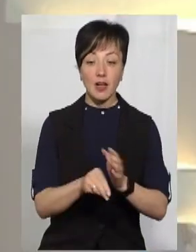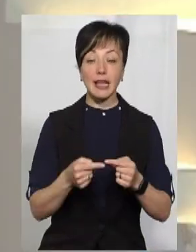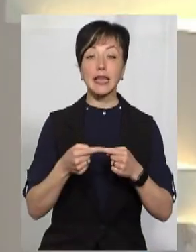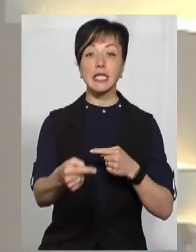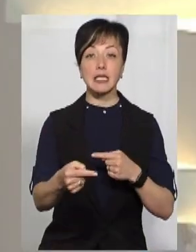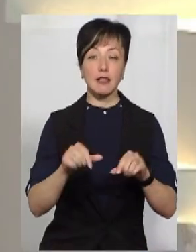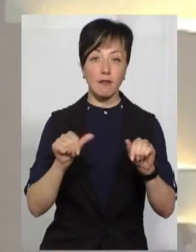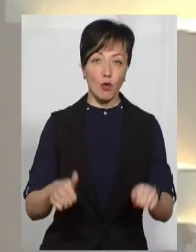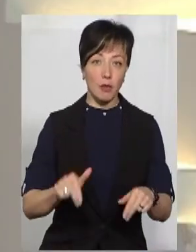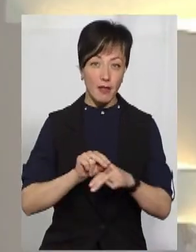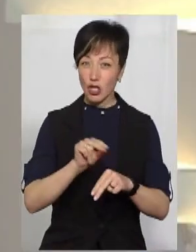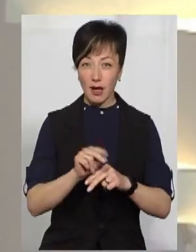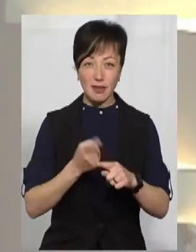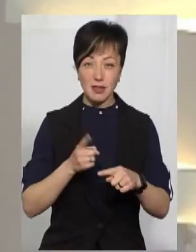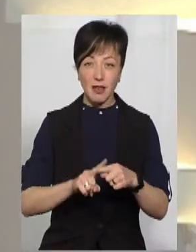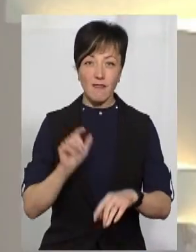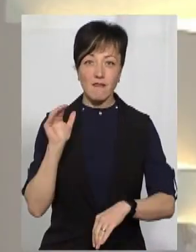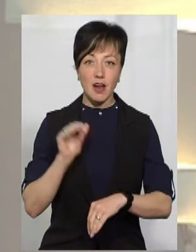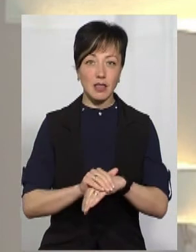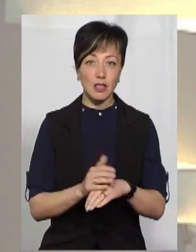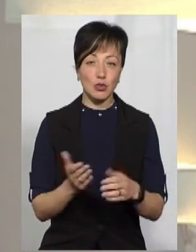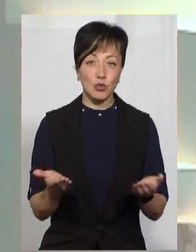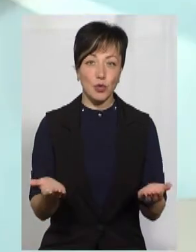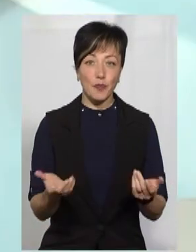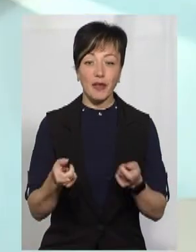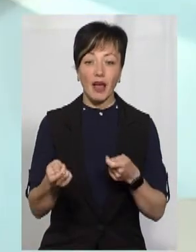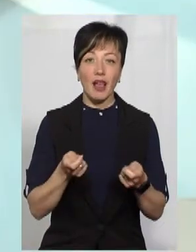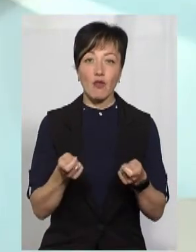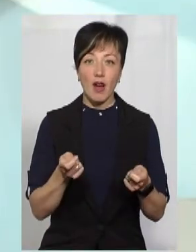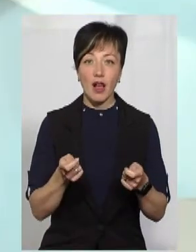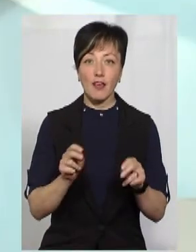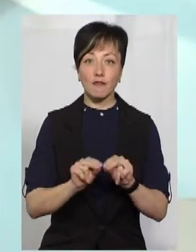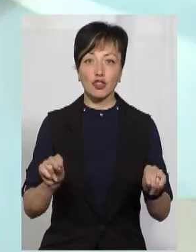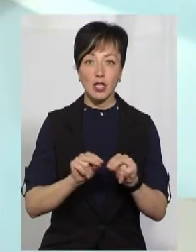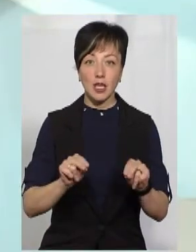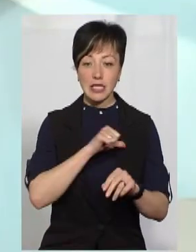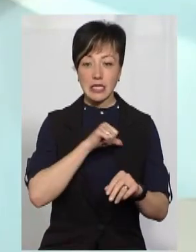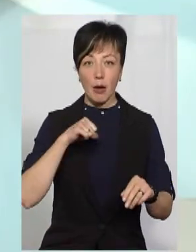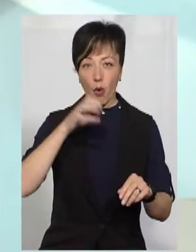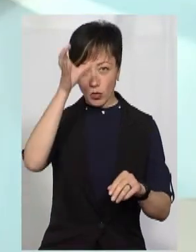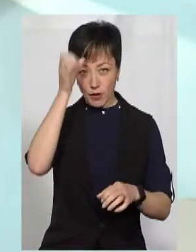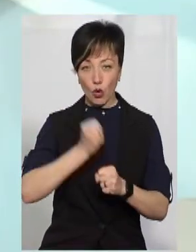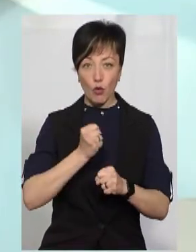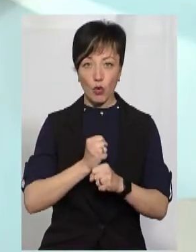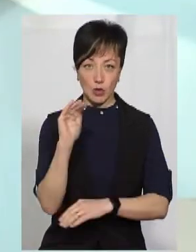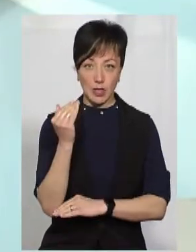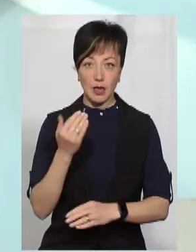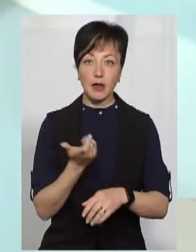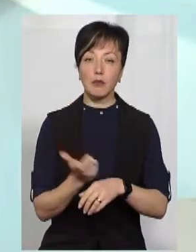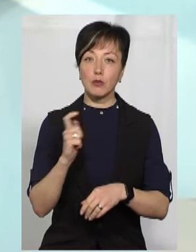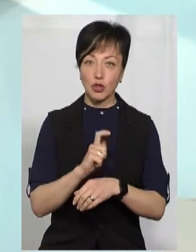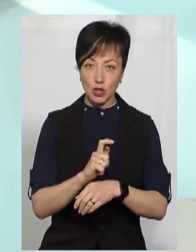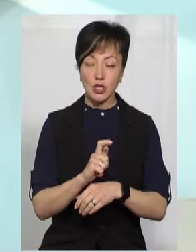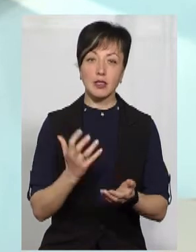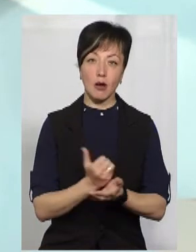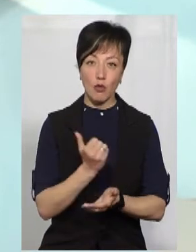дистанційних форм навчання – це фактично керування вчителем самоосвітньою роботою учня. Більшість знань все